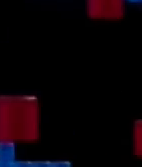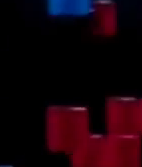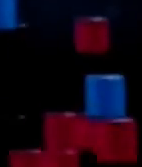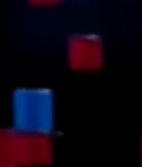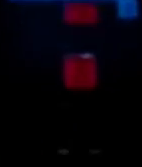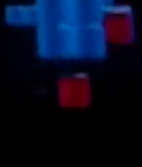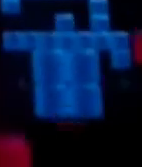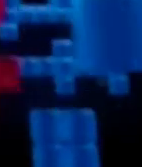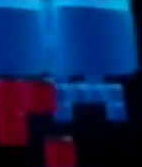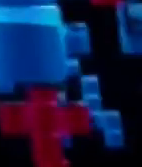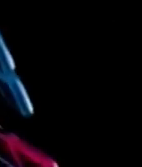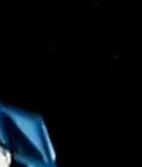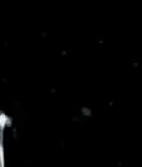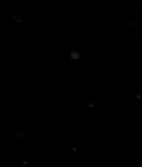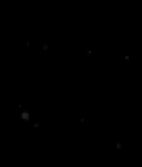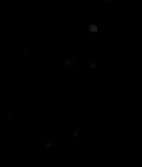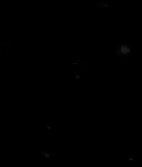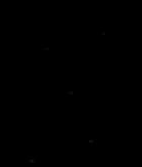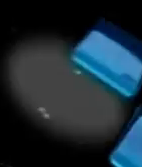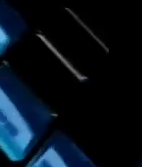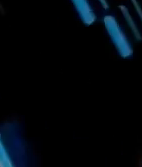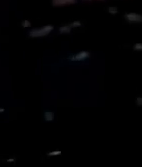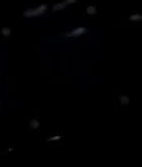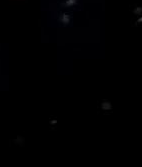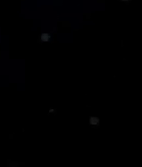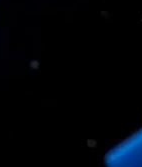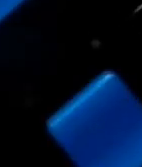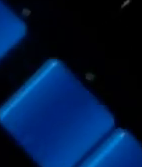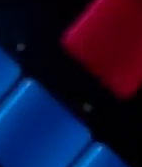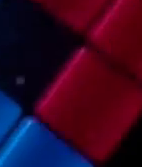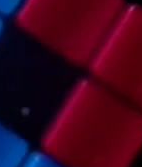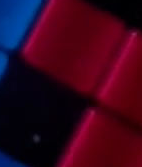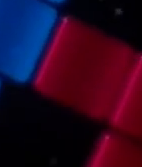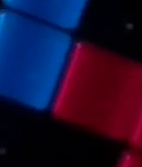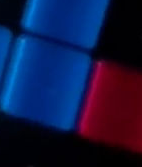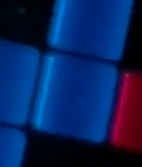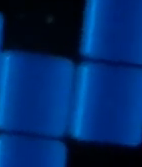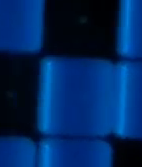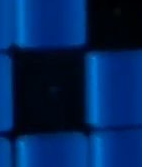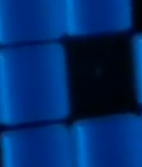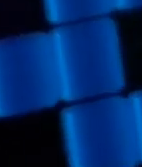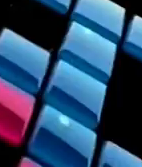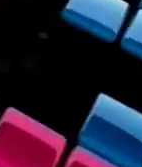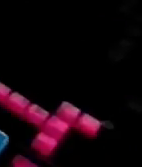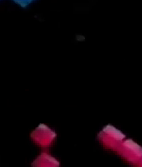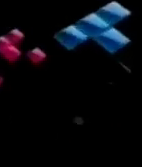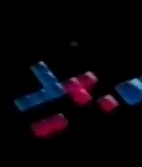Субтитрувальниця Оля Шор